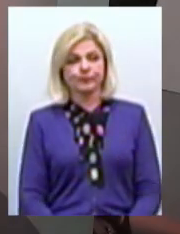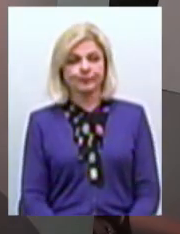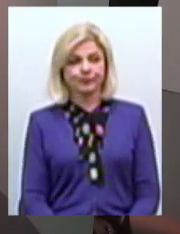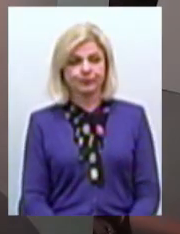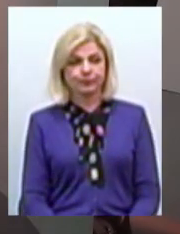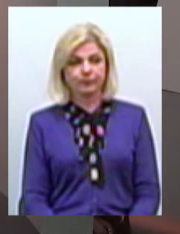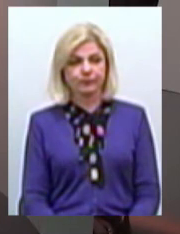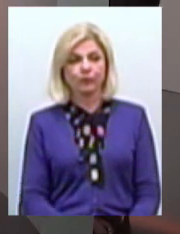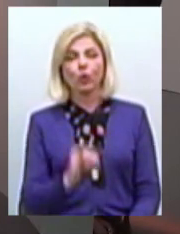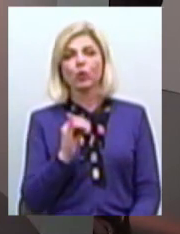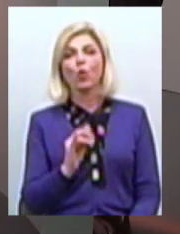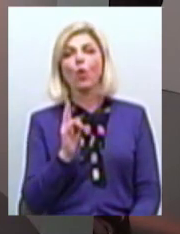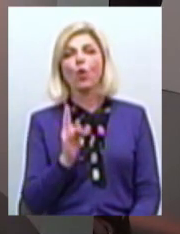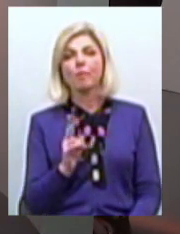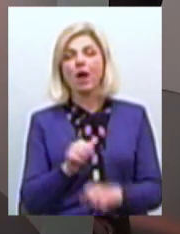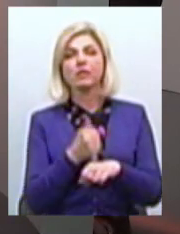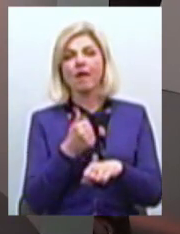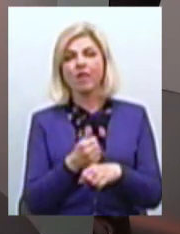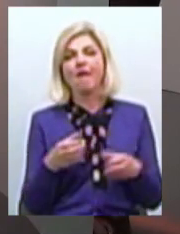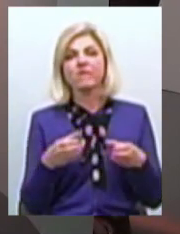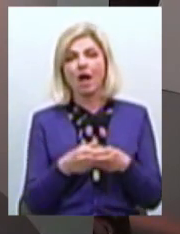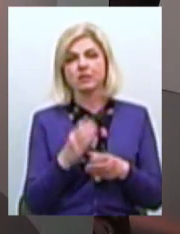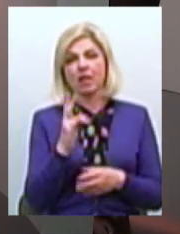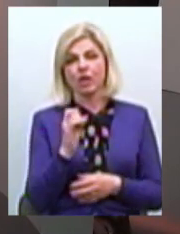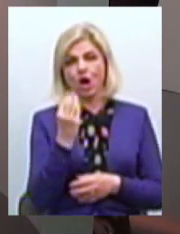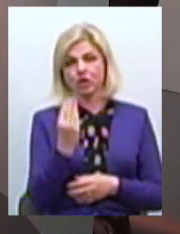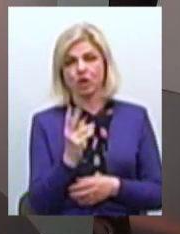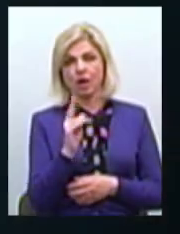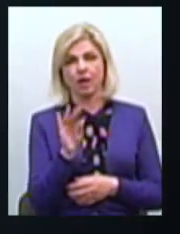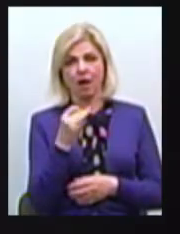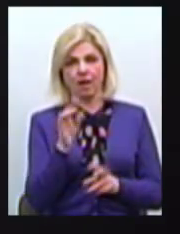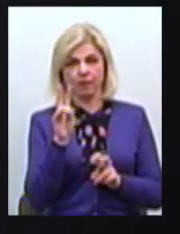Юрій Кормешкін, голова фракції політичної партії «Наш край» Миколаївській облораді